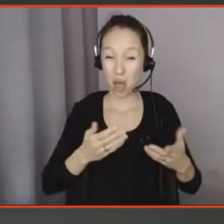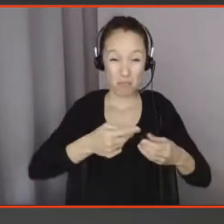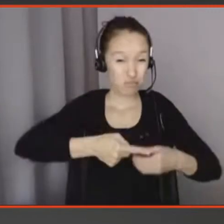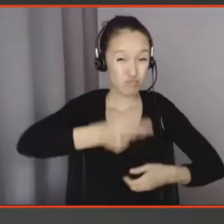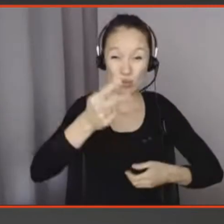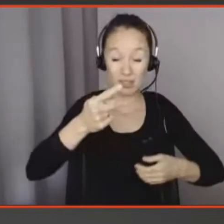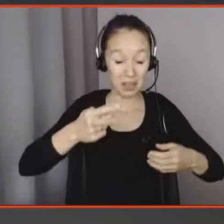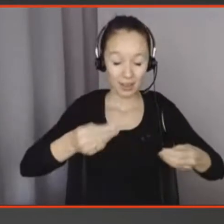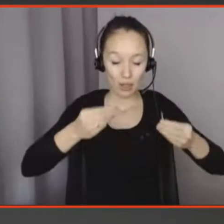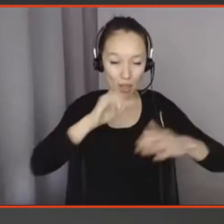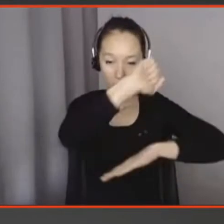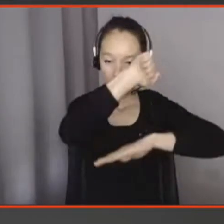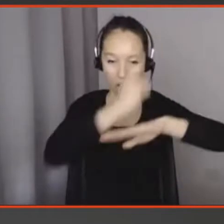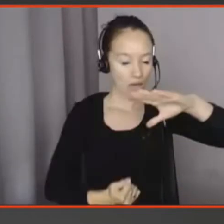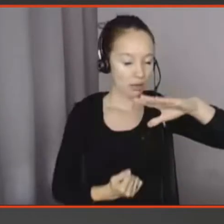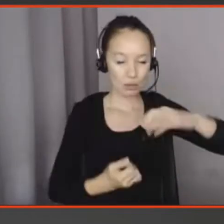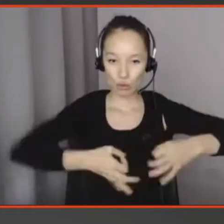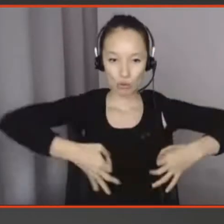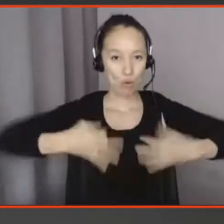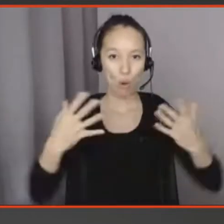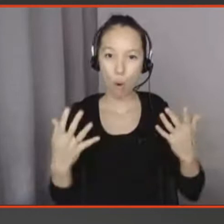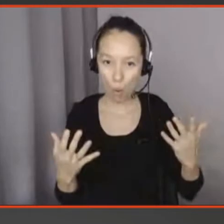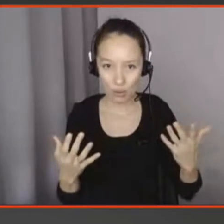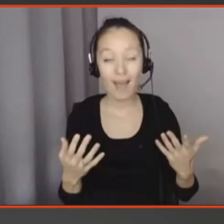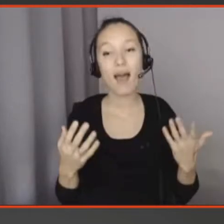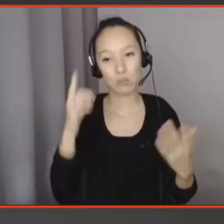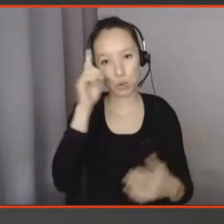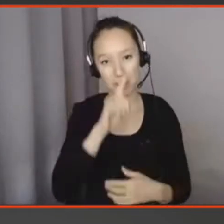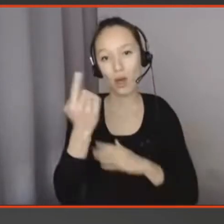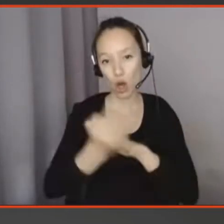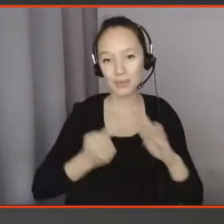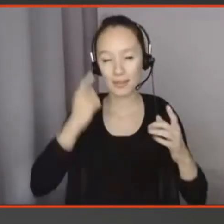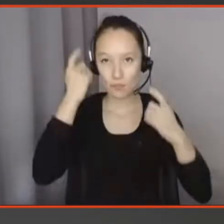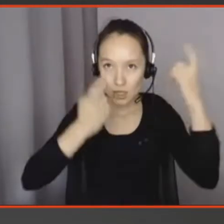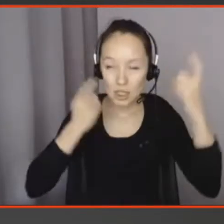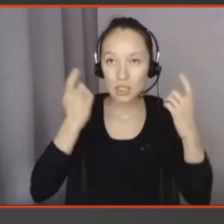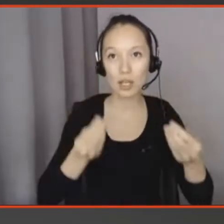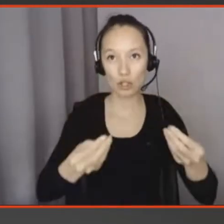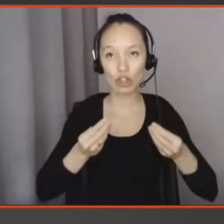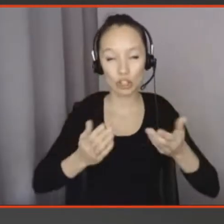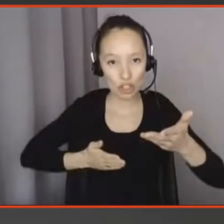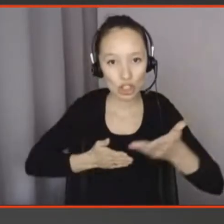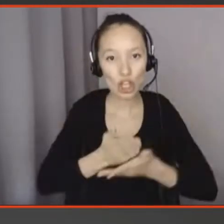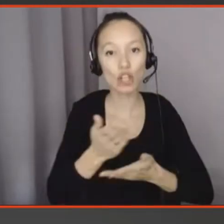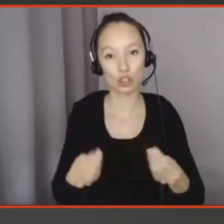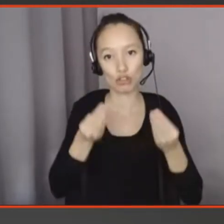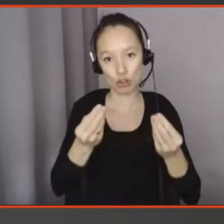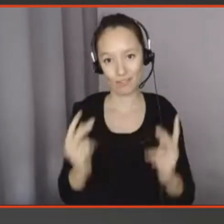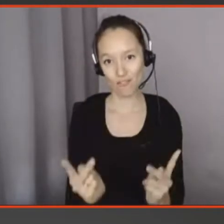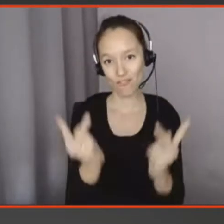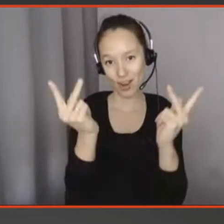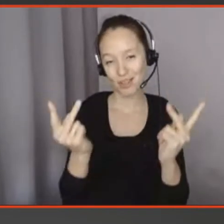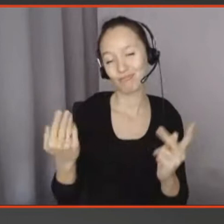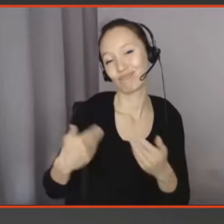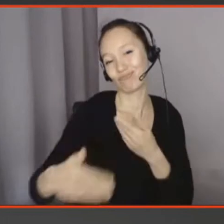dans vos contenus, et finalement, il faut repenser un petit peu ces usages pour leur redonner du sens et leur redonner de la valeur. Et on va le voir dans les exemples qui suivent.